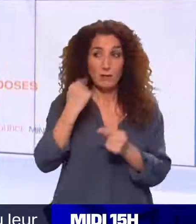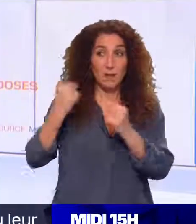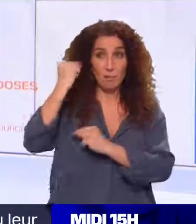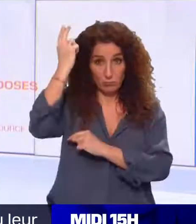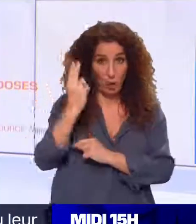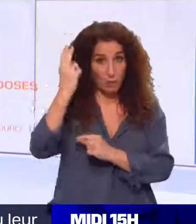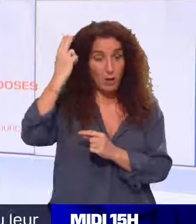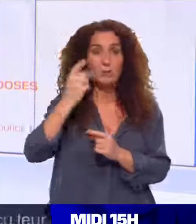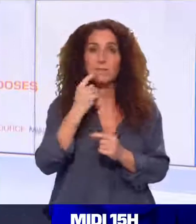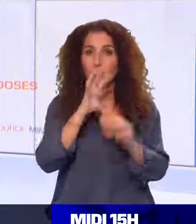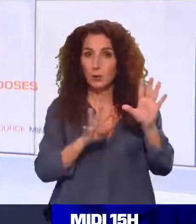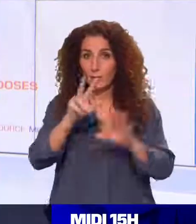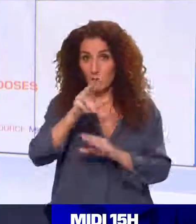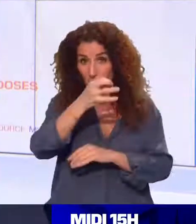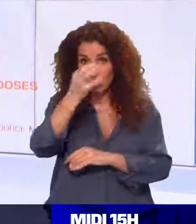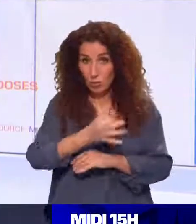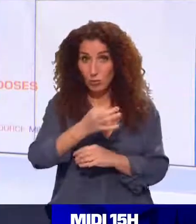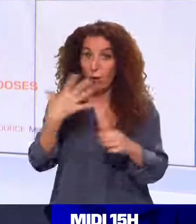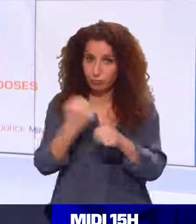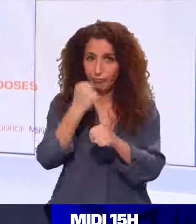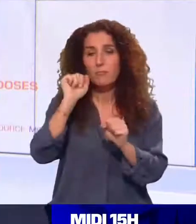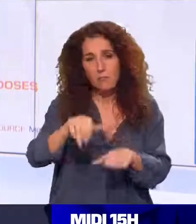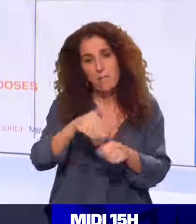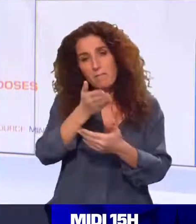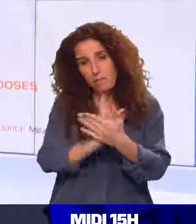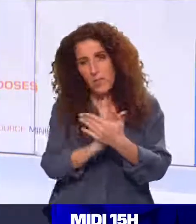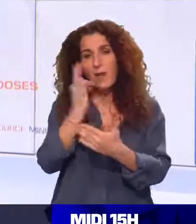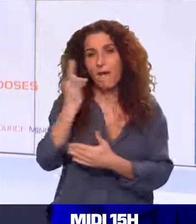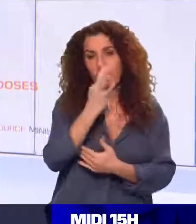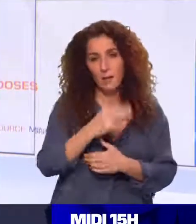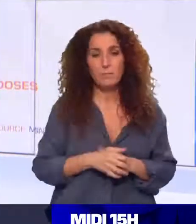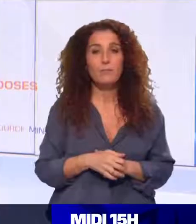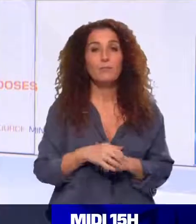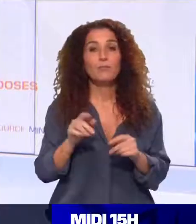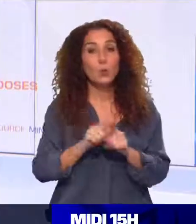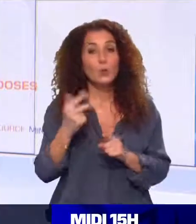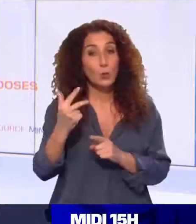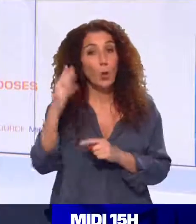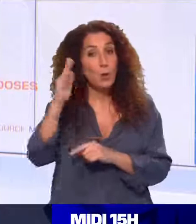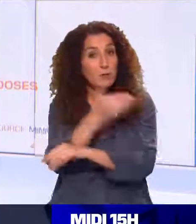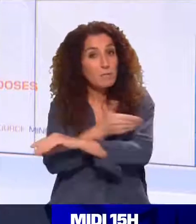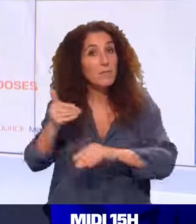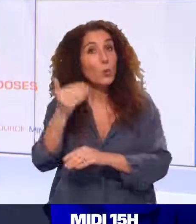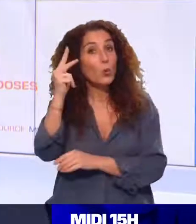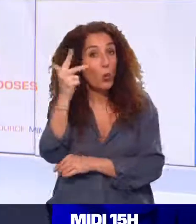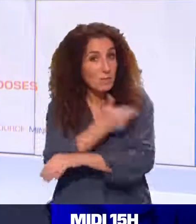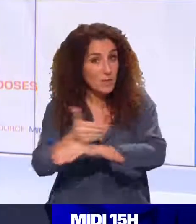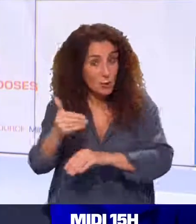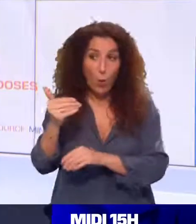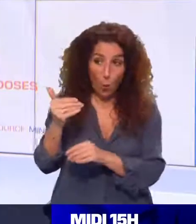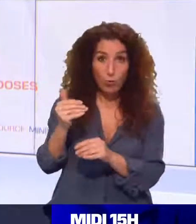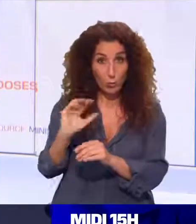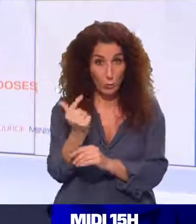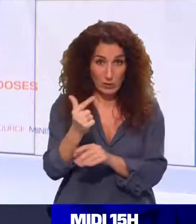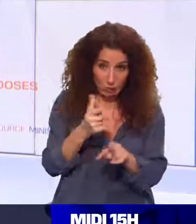déjà 93% de cet objectif à mi-avril. Et puis, il y a aussi 3 autres millions, un peu plus, qui ont déjà reçu une